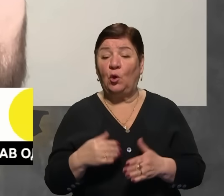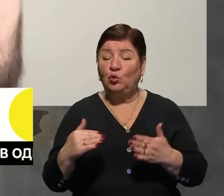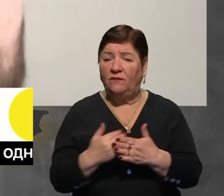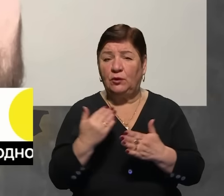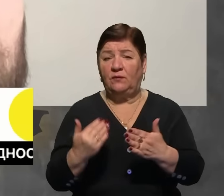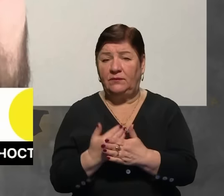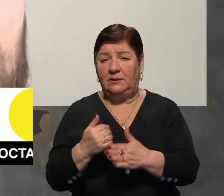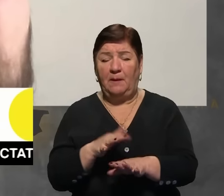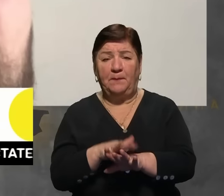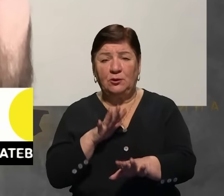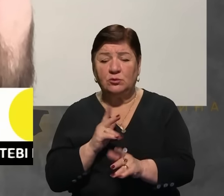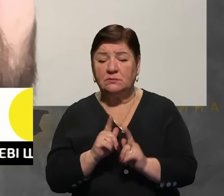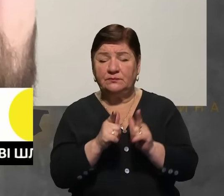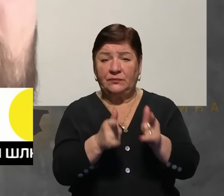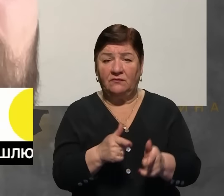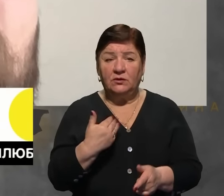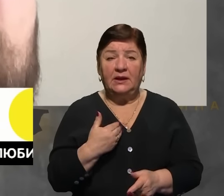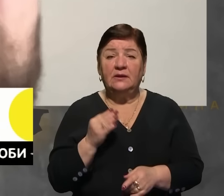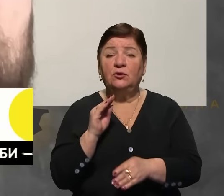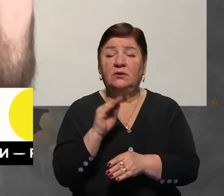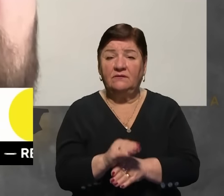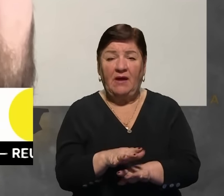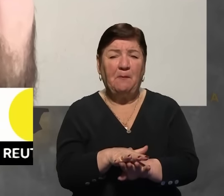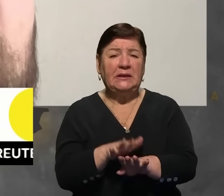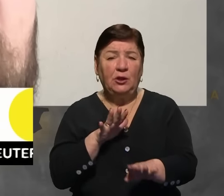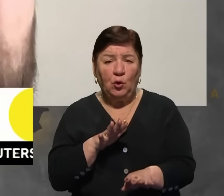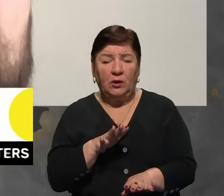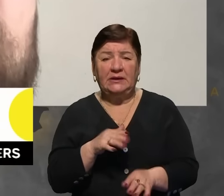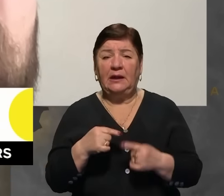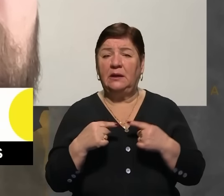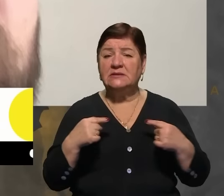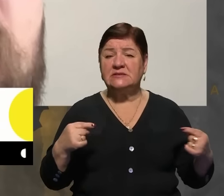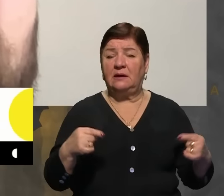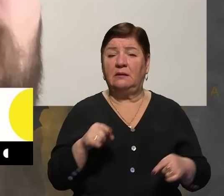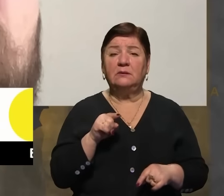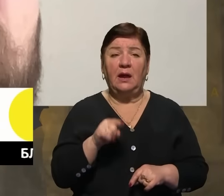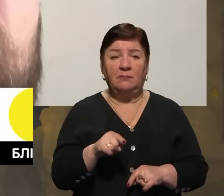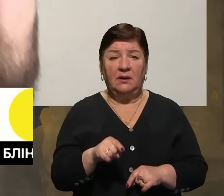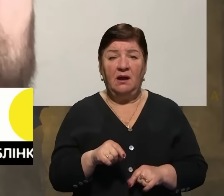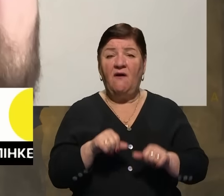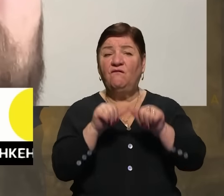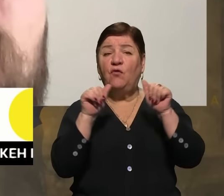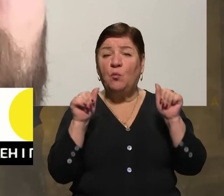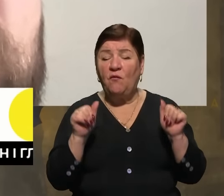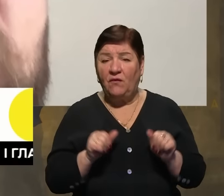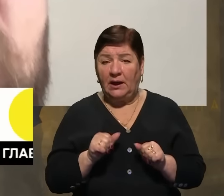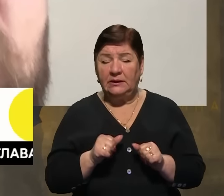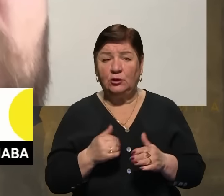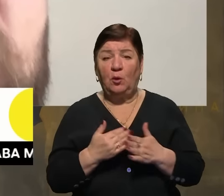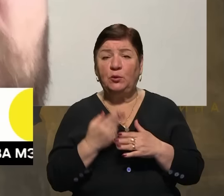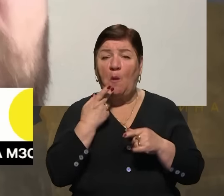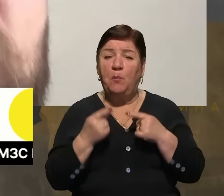тобто вони кидають додаткові беталіони різних там формувань, тобто